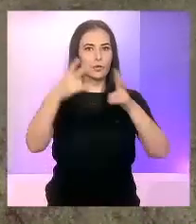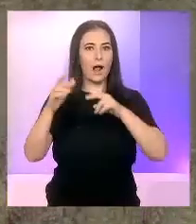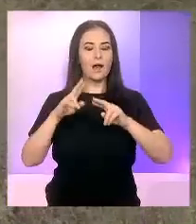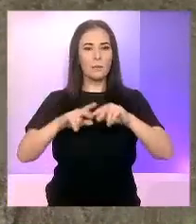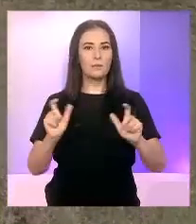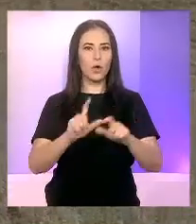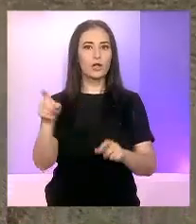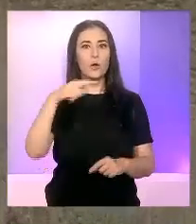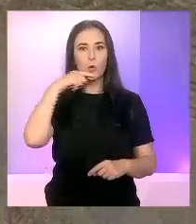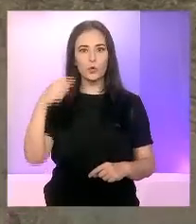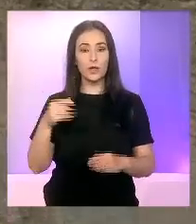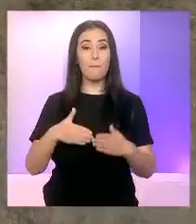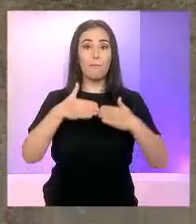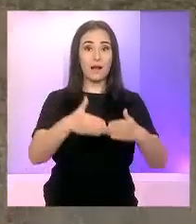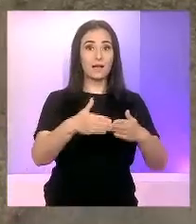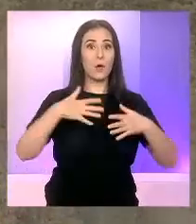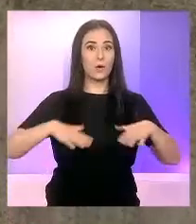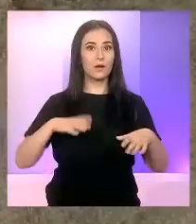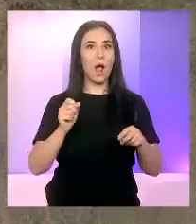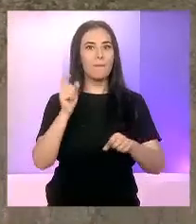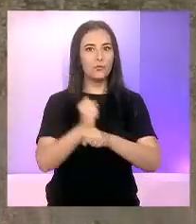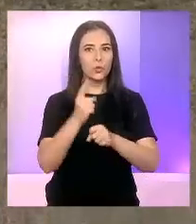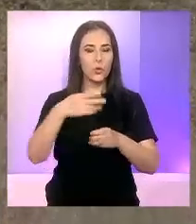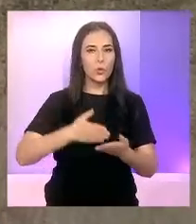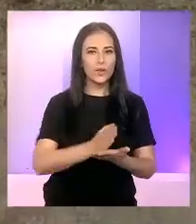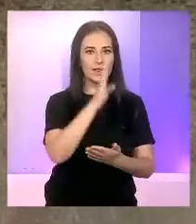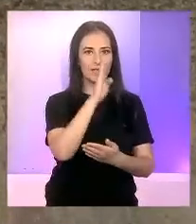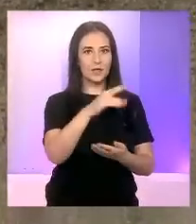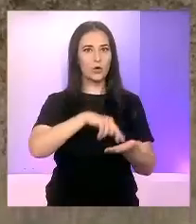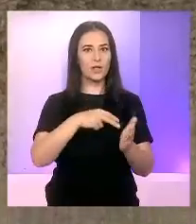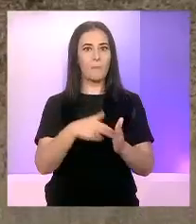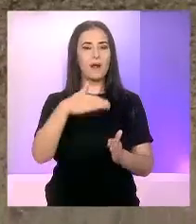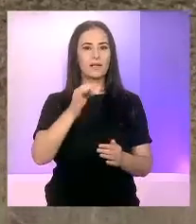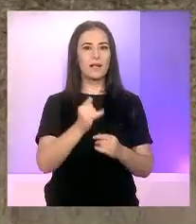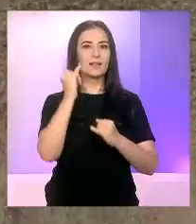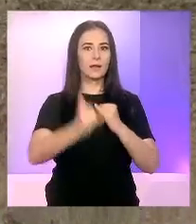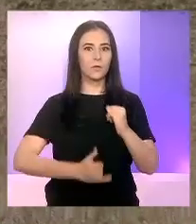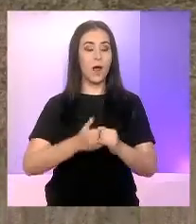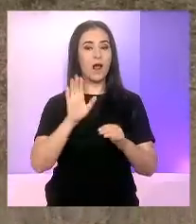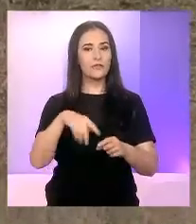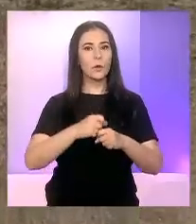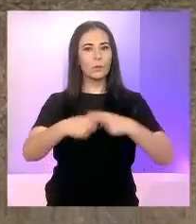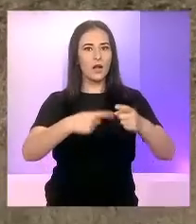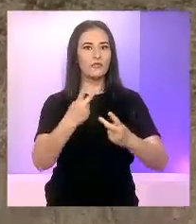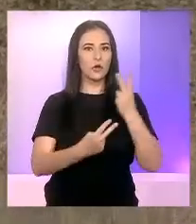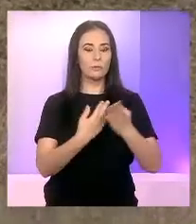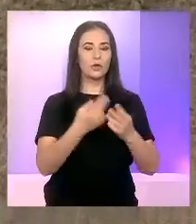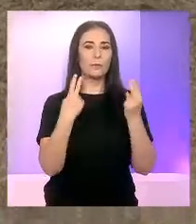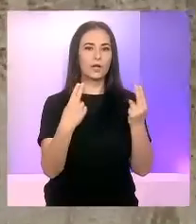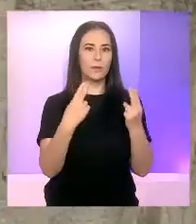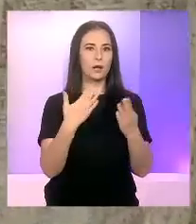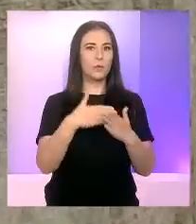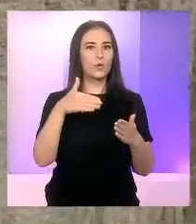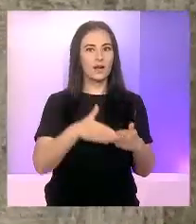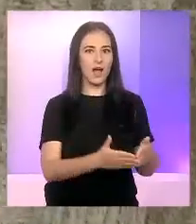blocate de ruși. Marina ucraineană a propus rutele direct Organizației Maritime Internaționale. Ar urma să fie folosite în